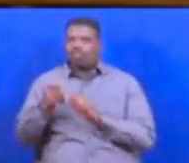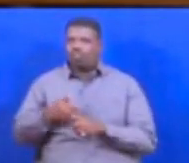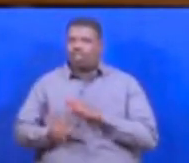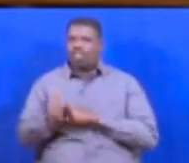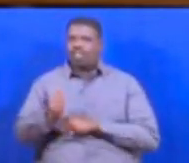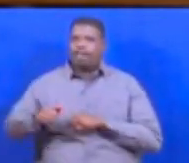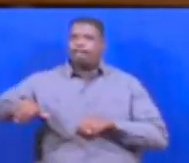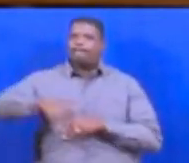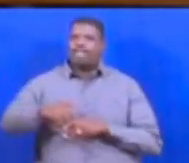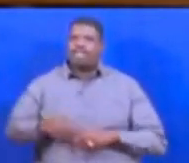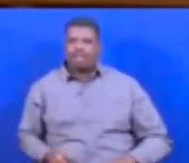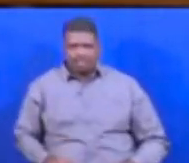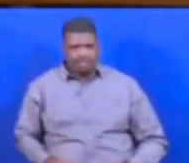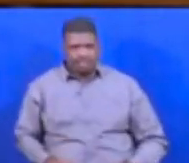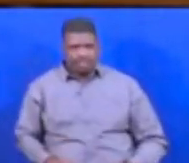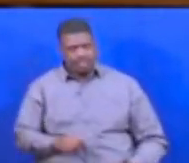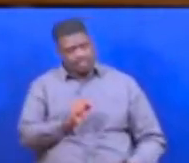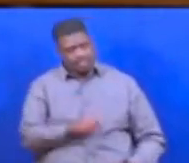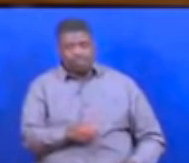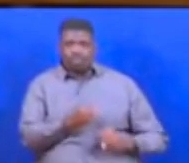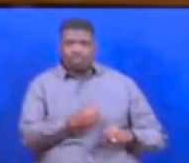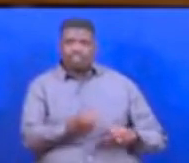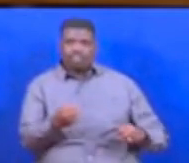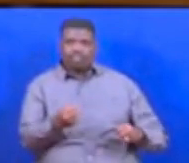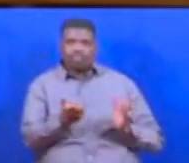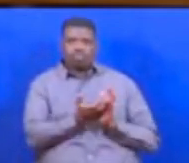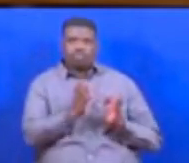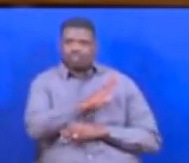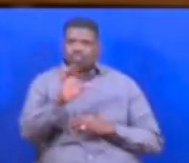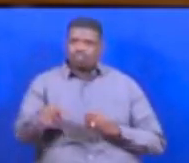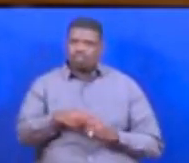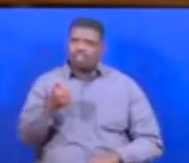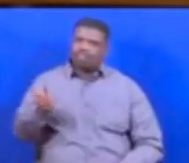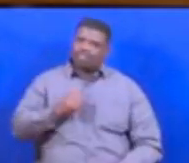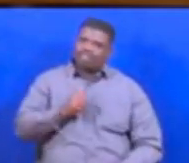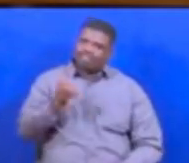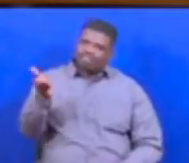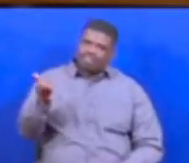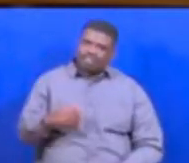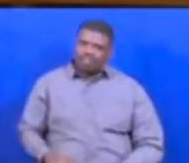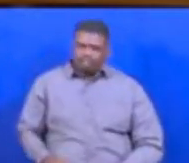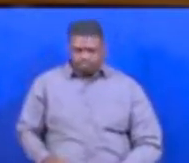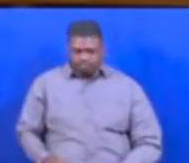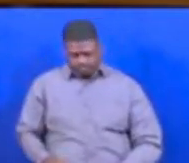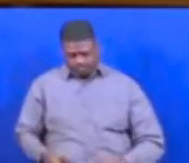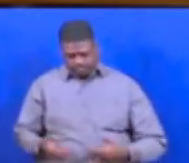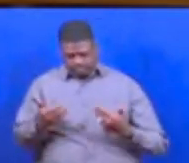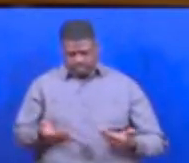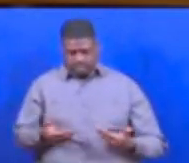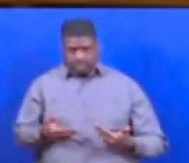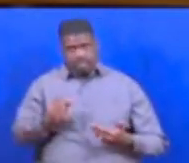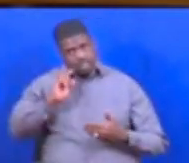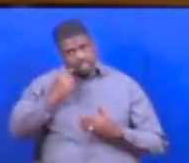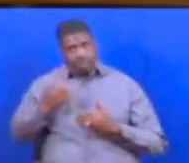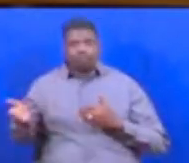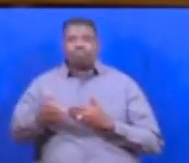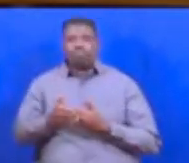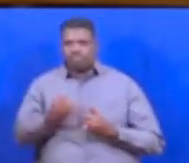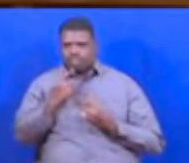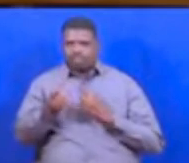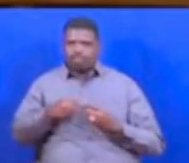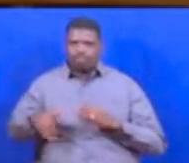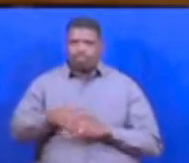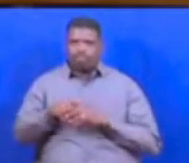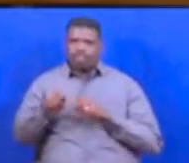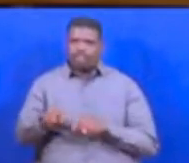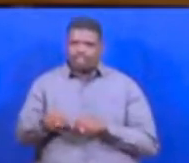katika watu ya nano ya nye bima ndo wanaendesho ustali zote za binafsi kwa sabu yadibuni mfungetu mseme sasa hivi bima hii